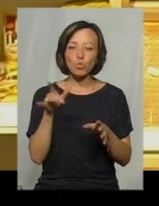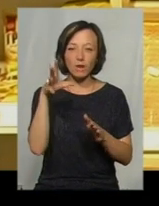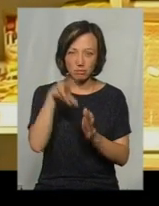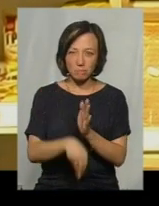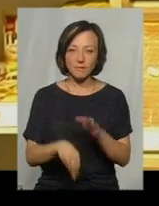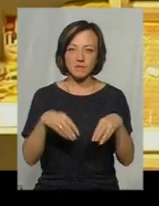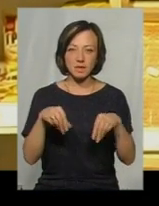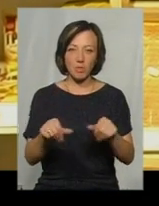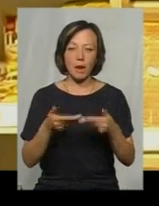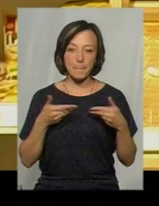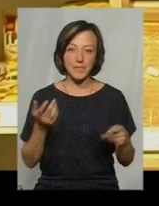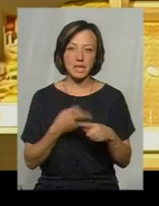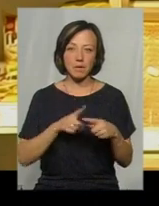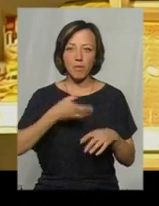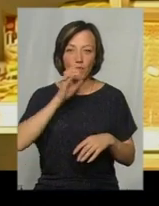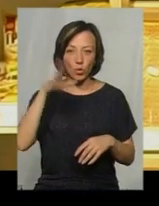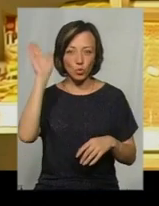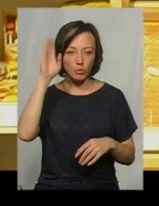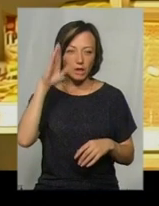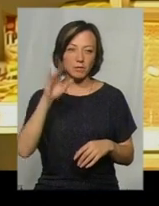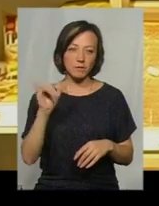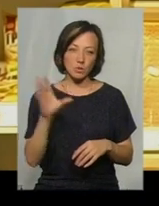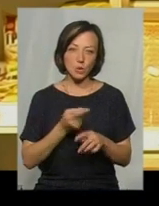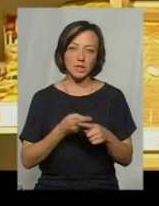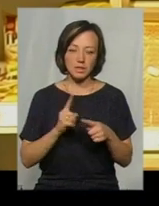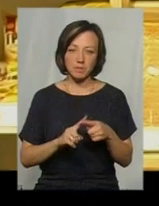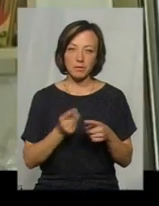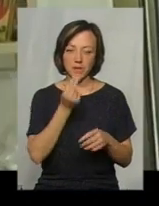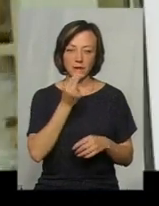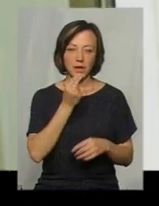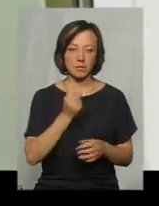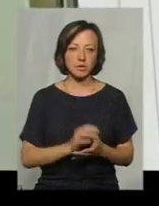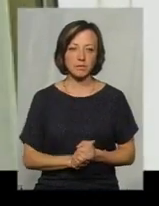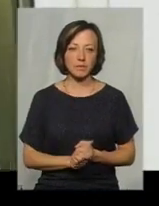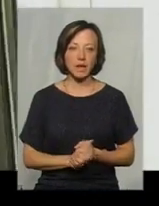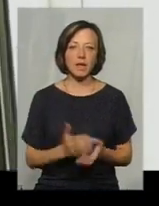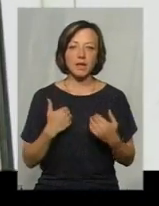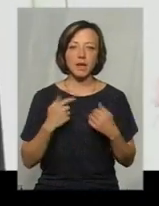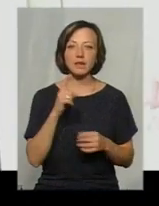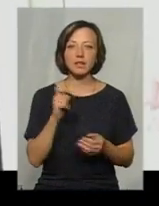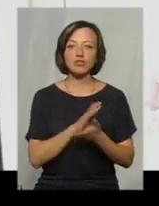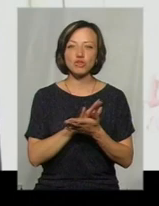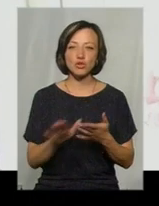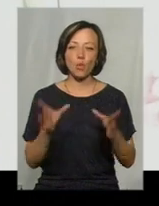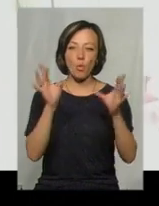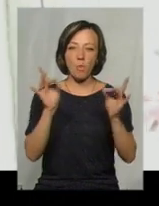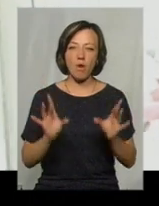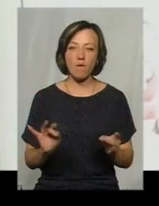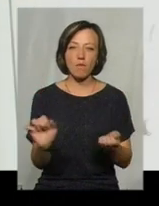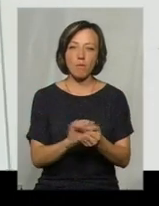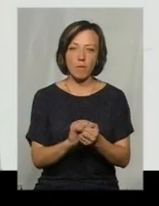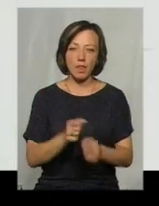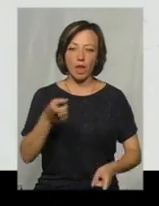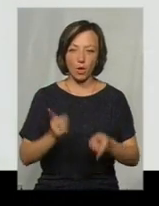землю, а ми цим водичку п'ємо, все цим і пітаємося. Я за екологічну чисту упаковку, щоб це була паперова